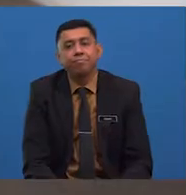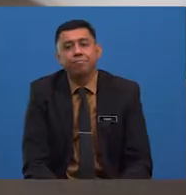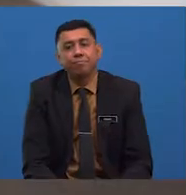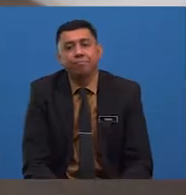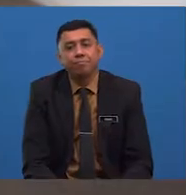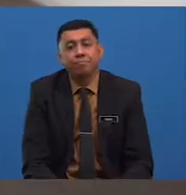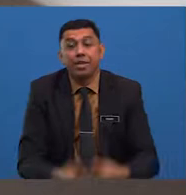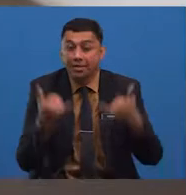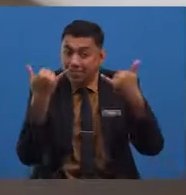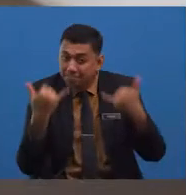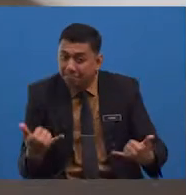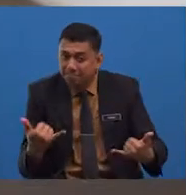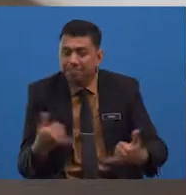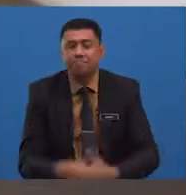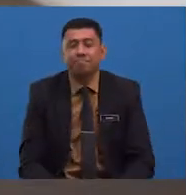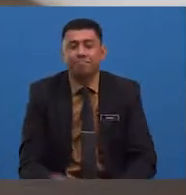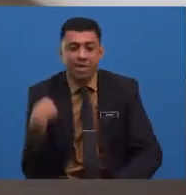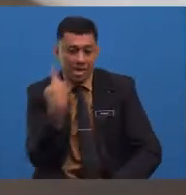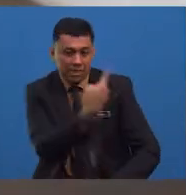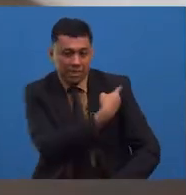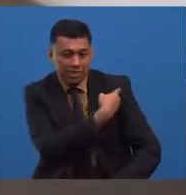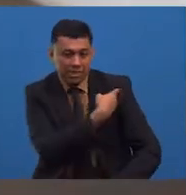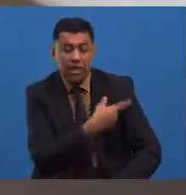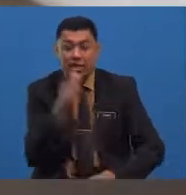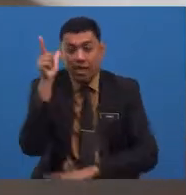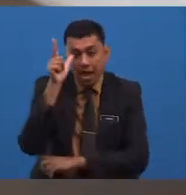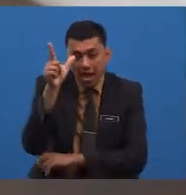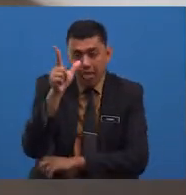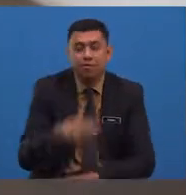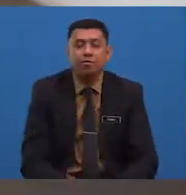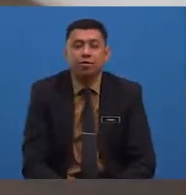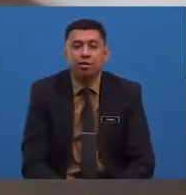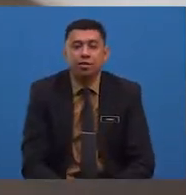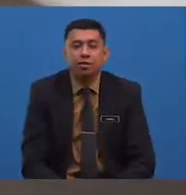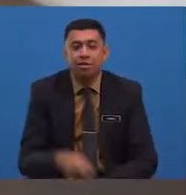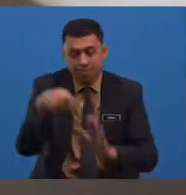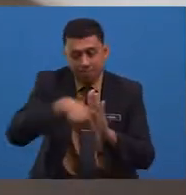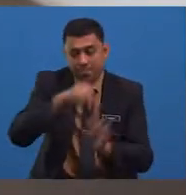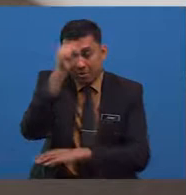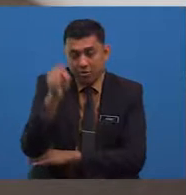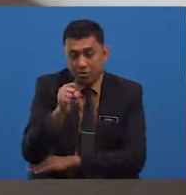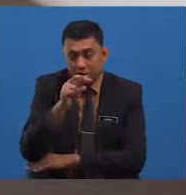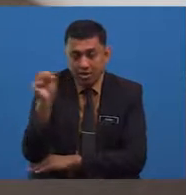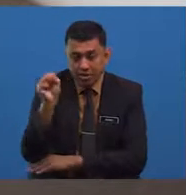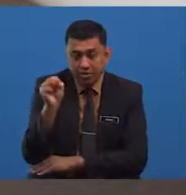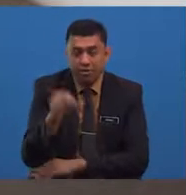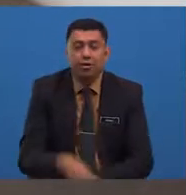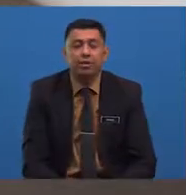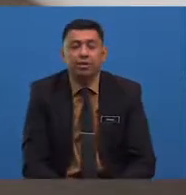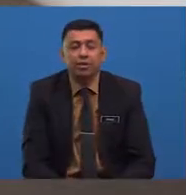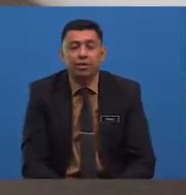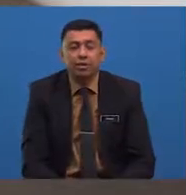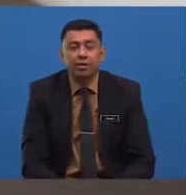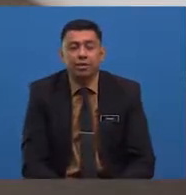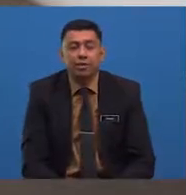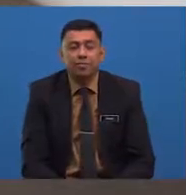Sekarang, kita lihat pula persoalan bagi perusahaan tradisional